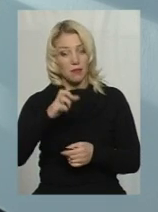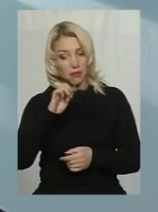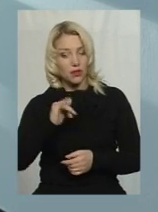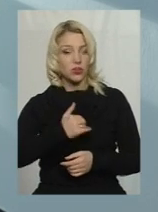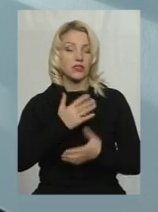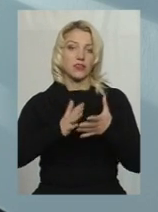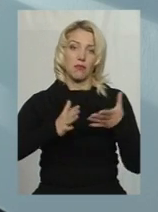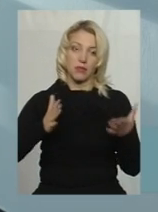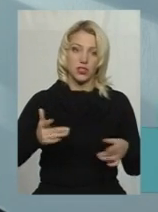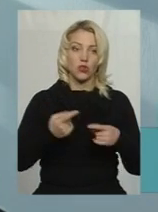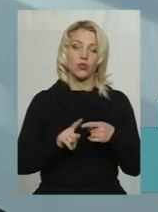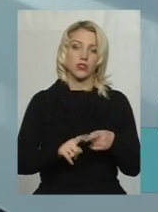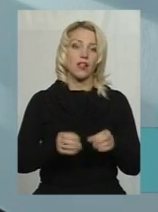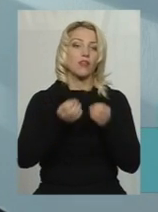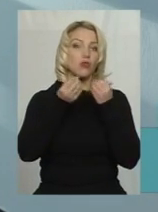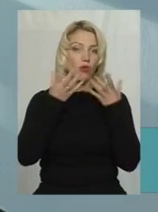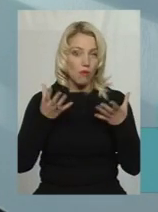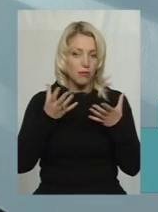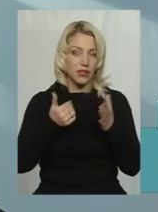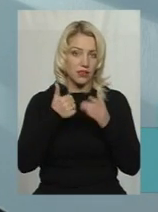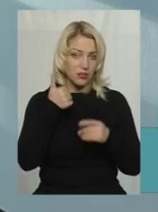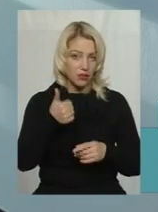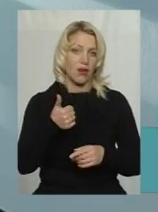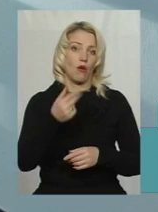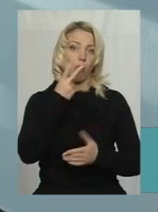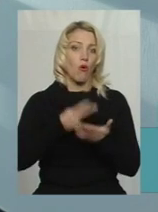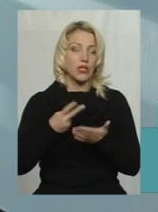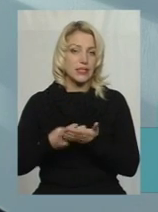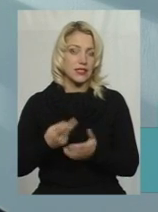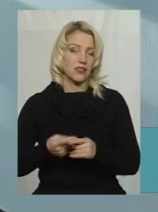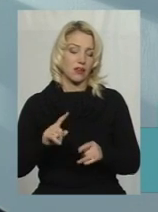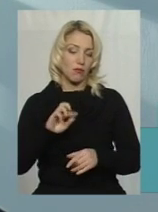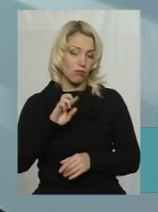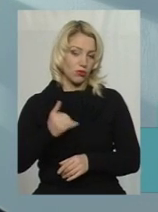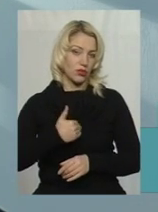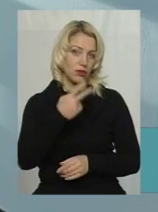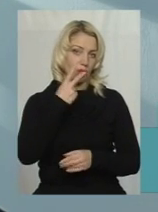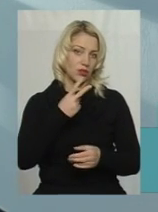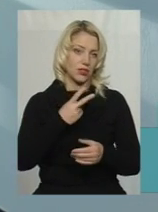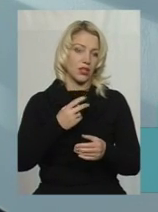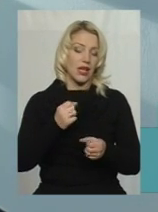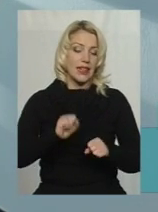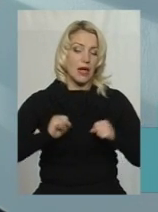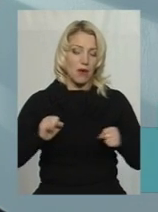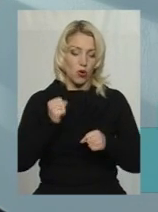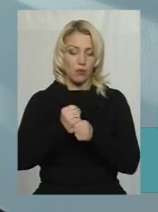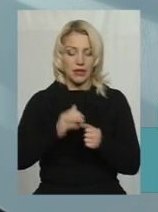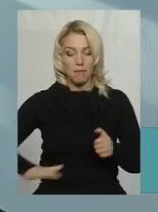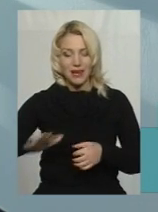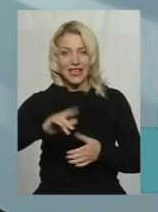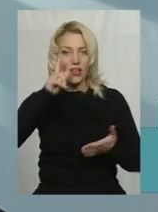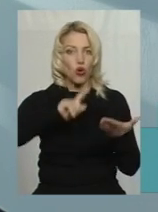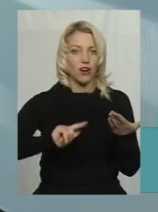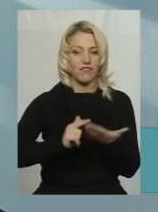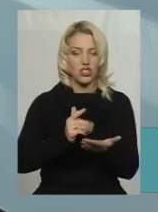принципі це досить добрий показник, тому що ми намагаємося робити майданчики за географічним розташуванням, що в